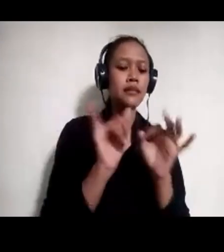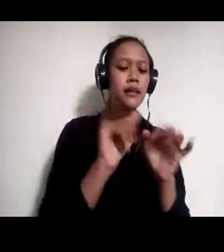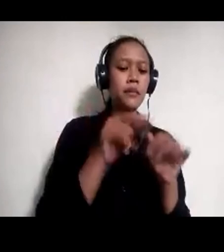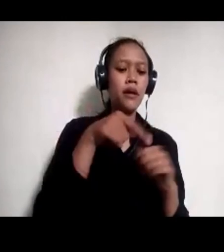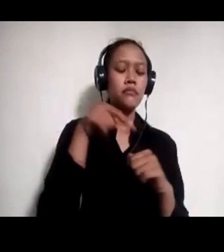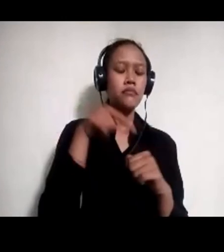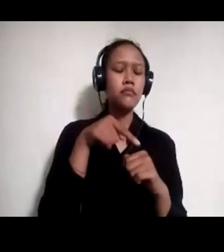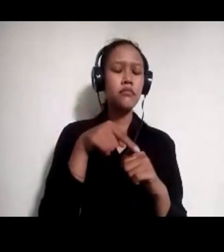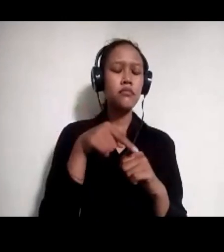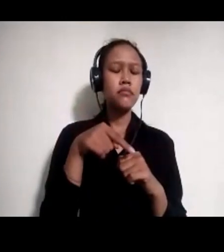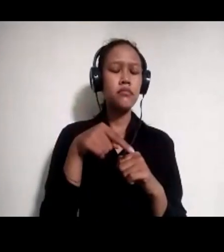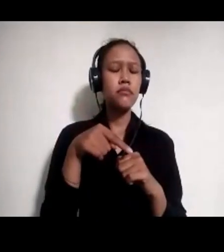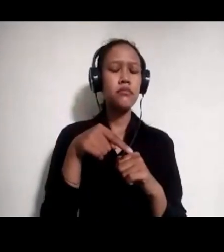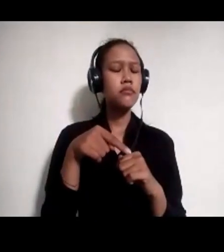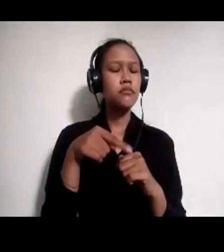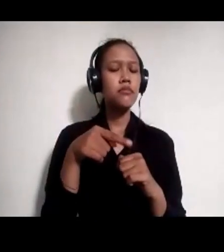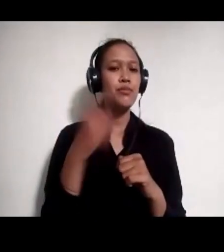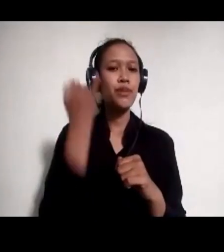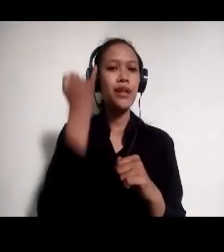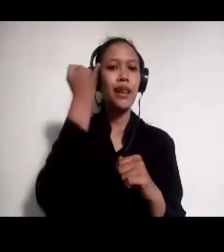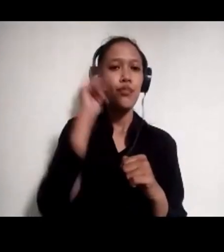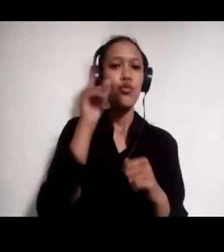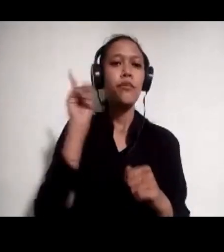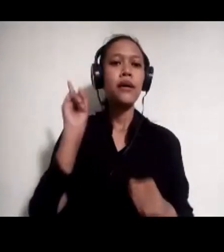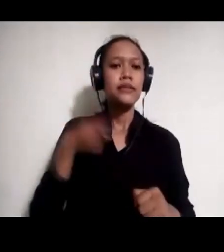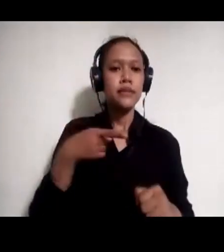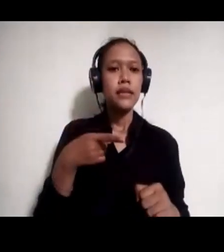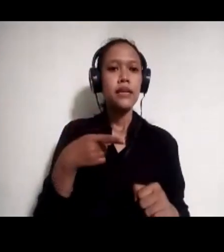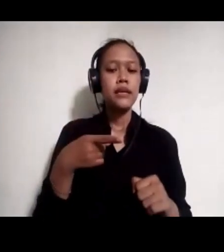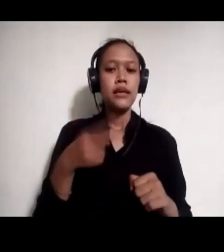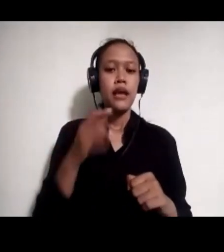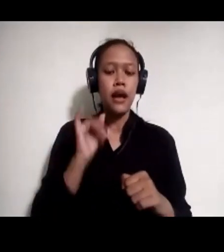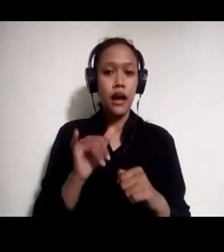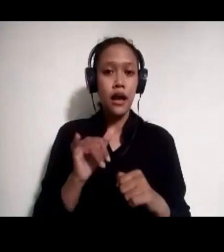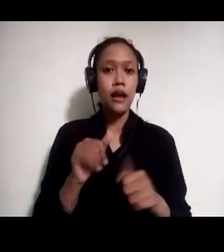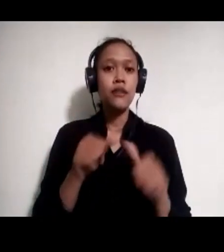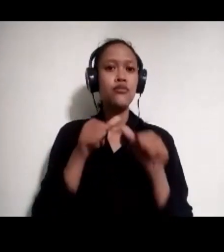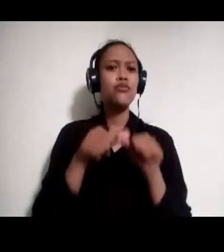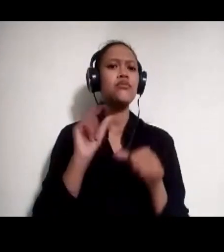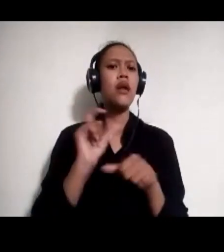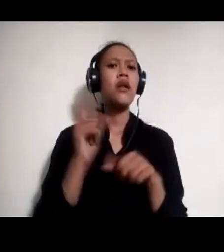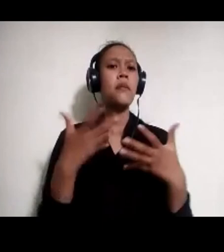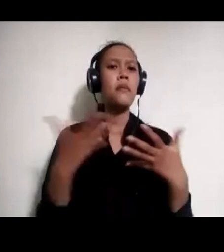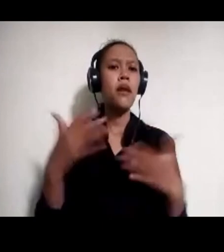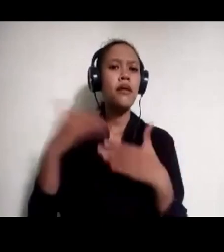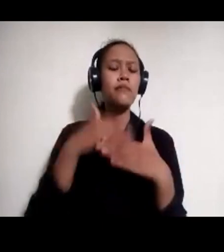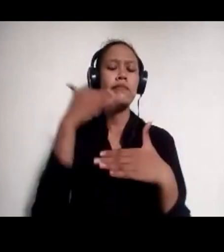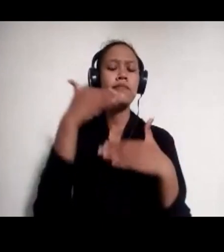ilmu-ilmu pasti gitu. Tapi bagaimana kemudian ketika kita